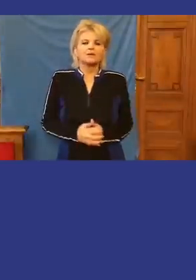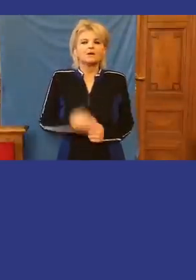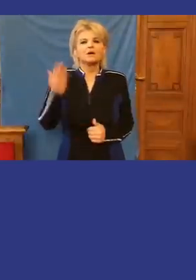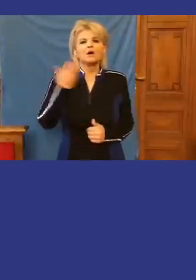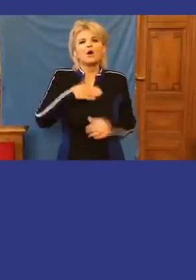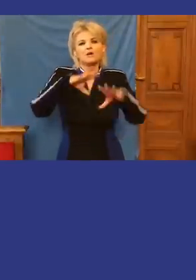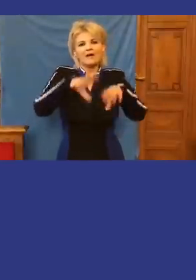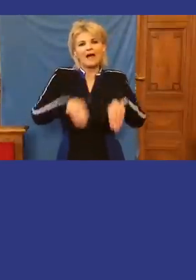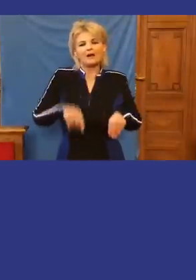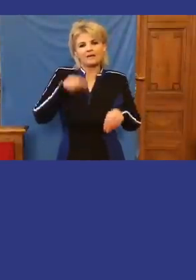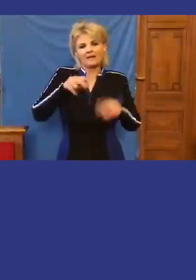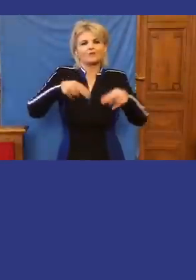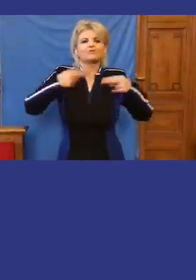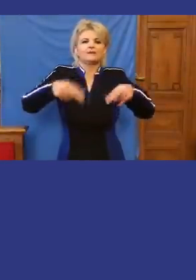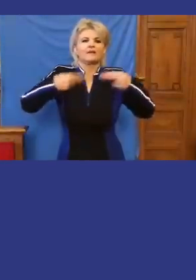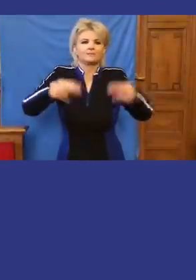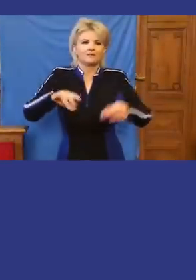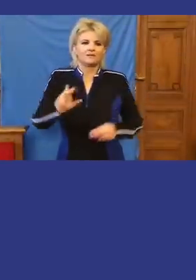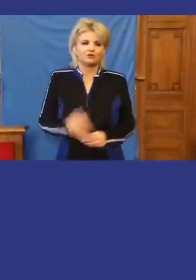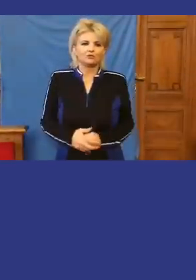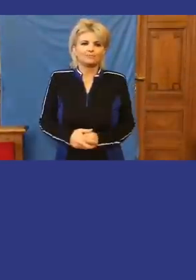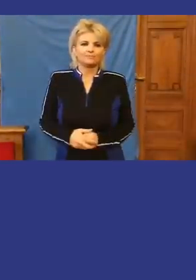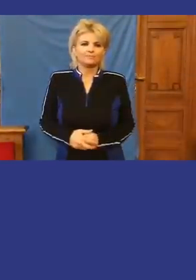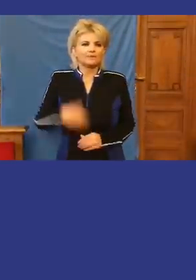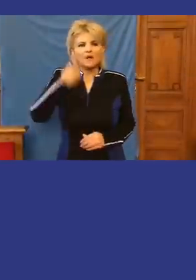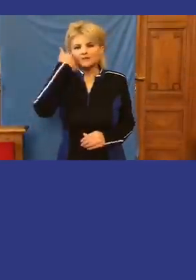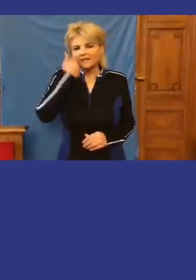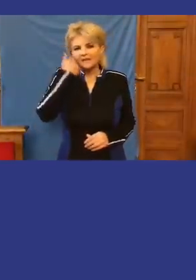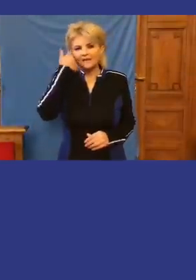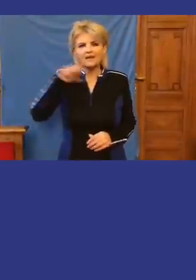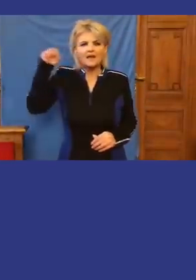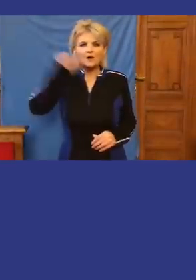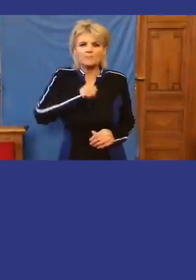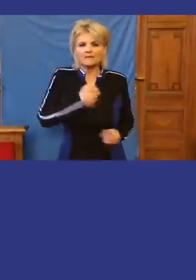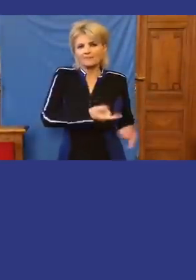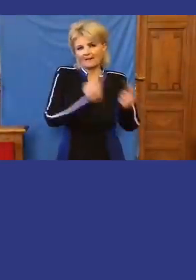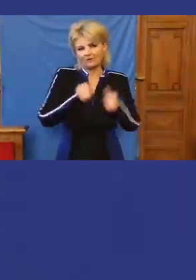hogyha vállalja ennek az ódiumát. A szégyentelen gazemberek részéről. Köszönöm szépen.